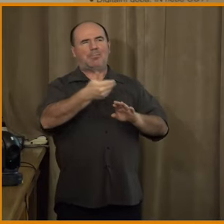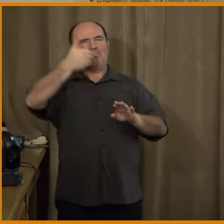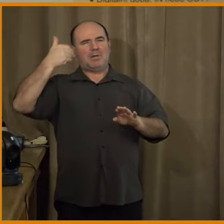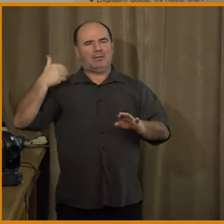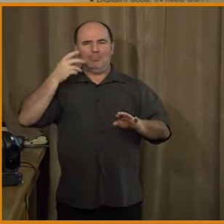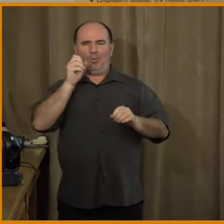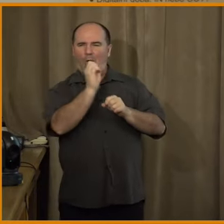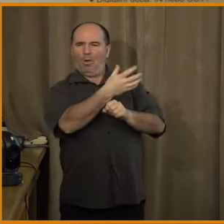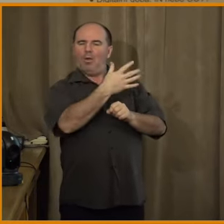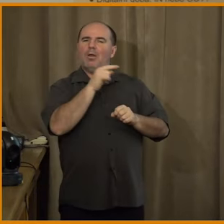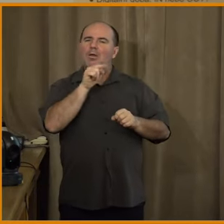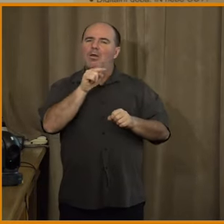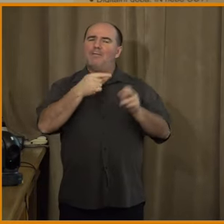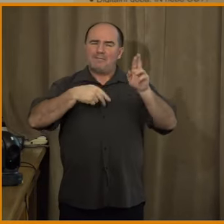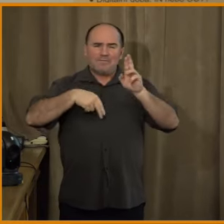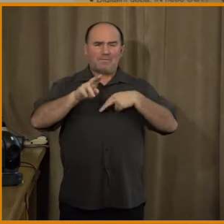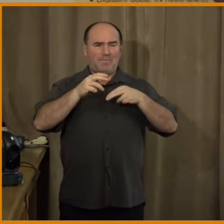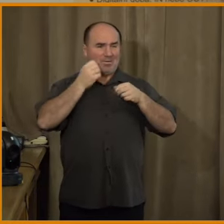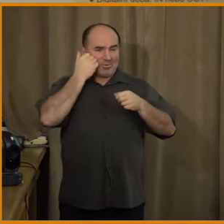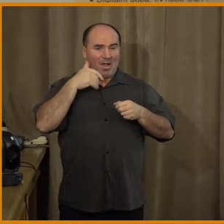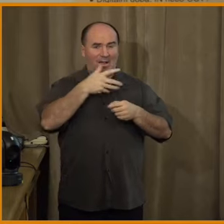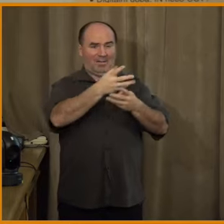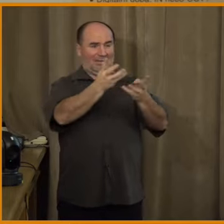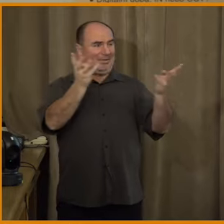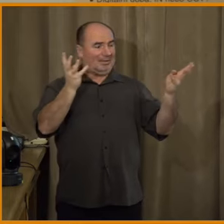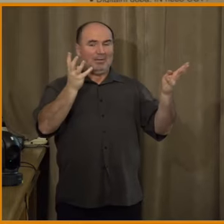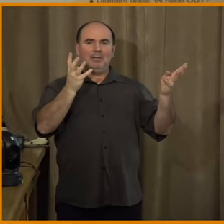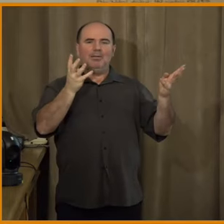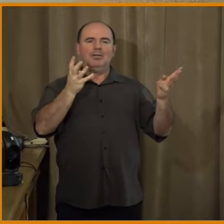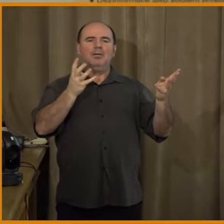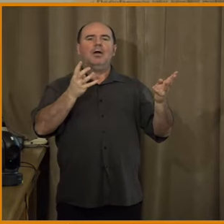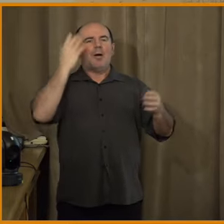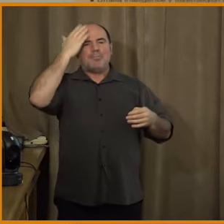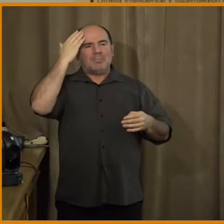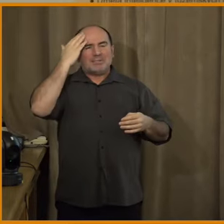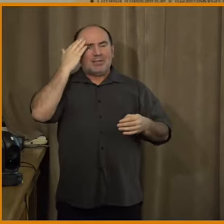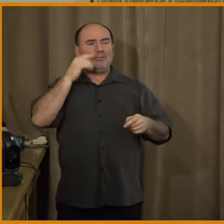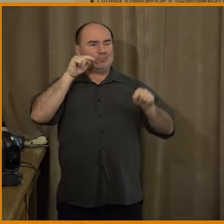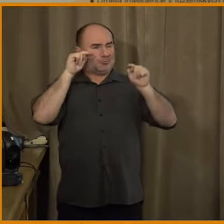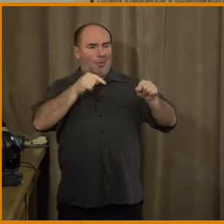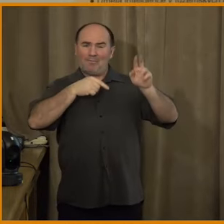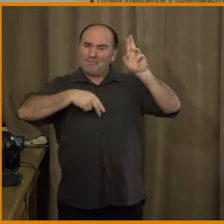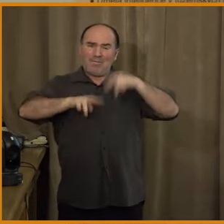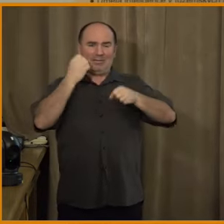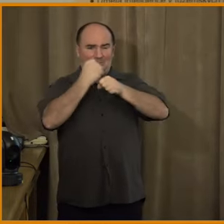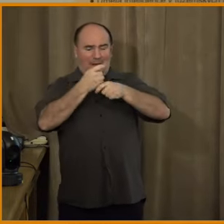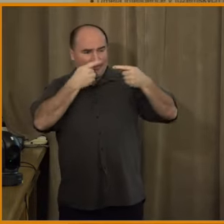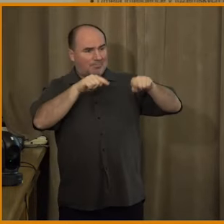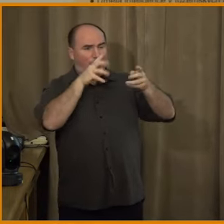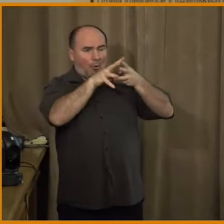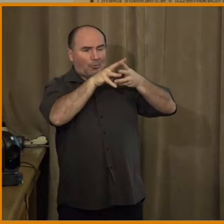zároveň většina lidí si myslí, že primárně ty soukromé společnosti by to měly dělat, což je pro mě ještě další vlastně jako